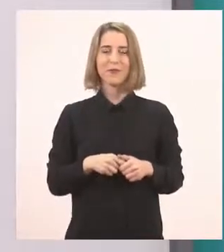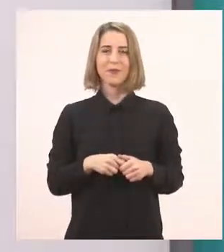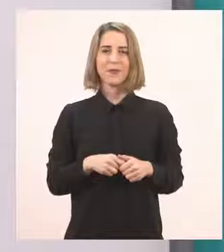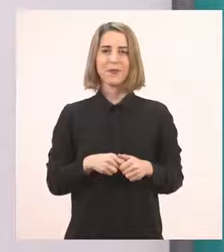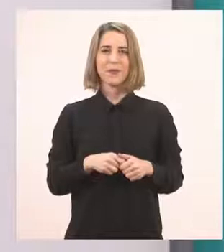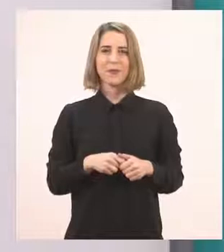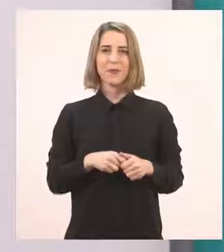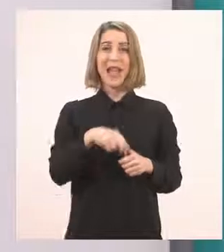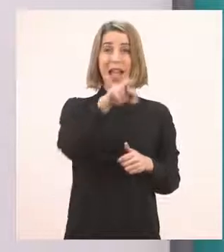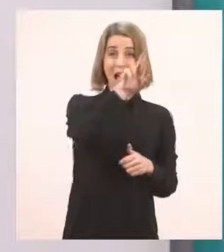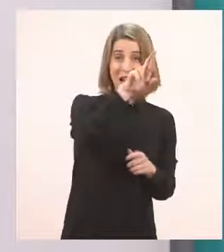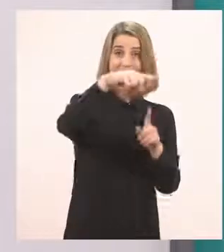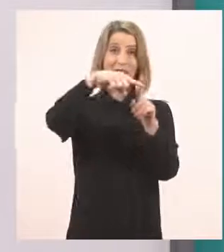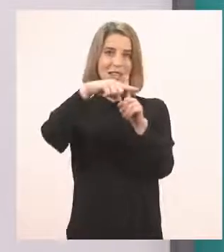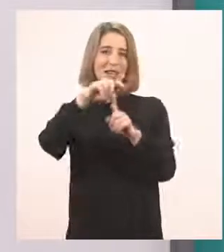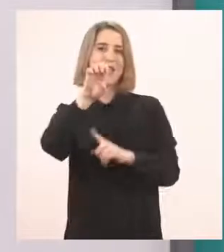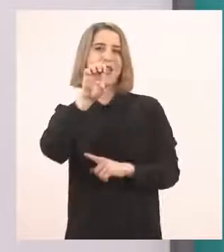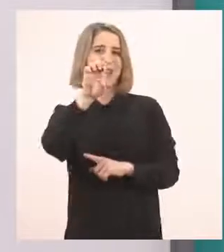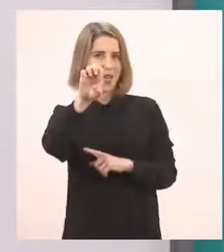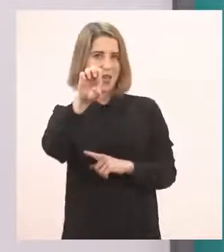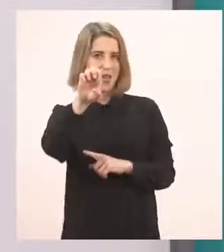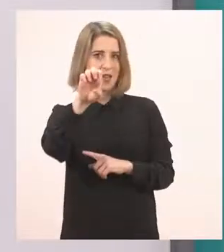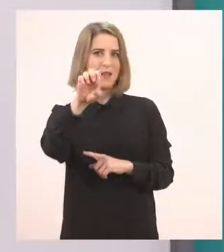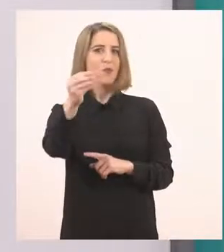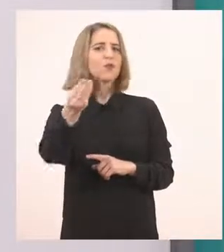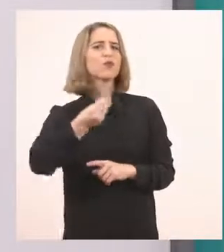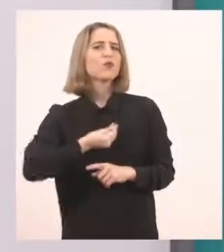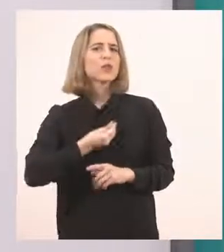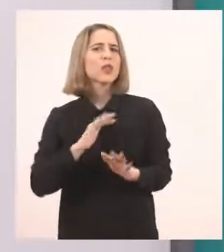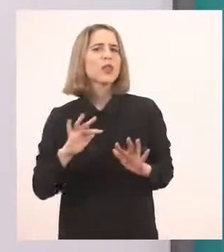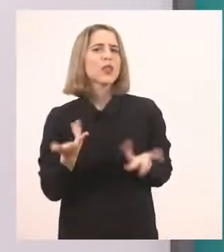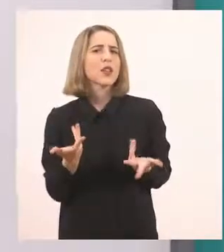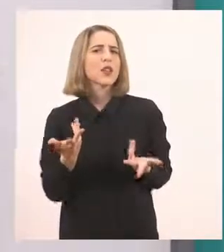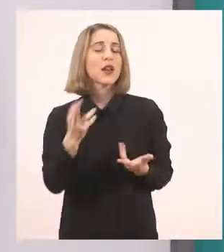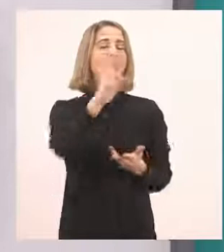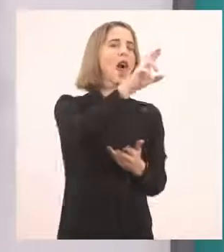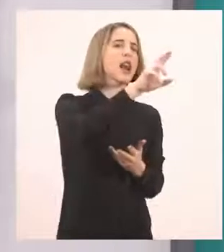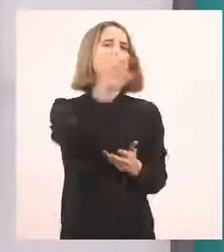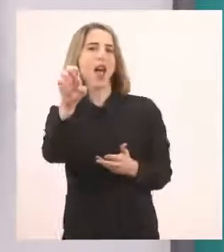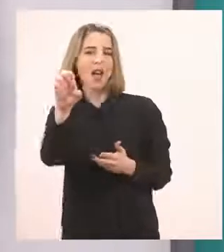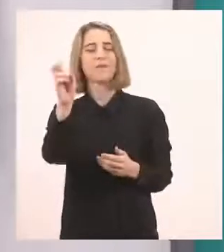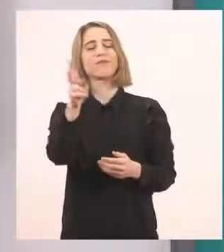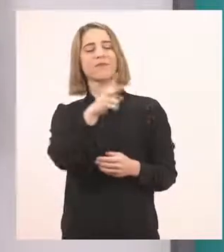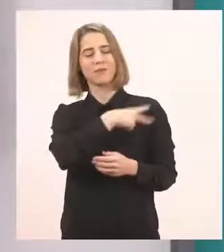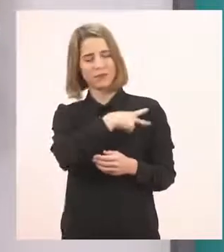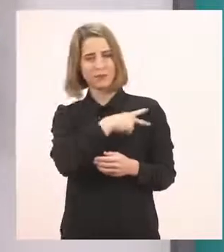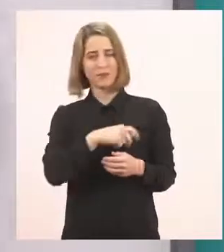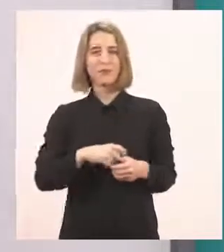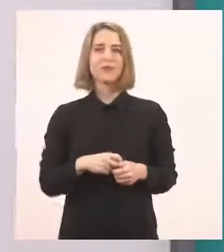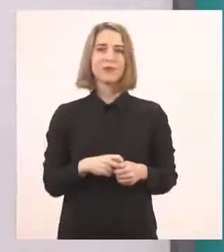Πάμε τώρα με το ε. Και ε, ρ, ρ, ρ, πολύ ωραία.